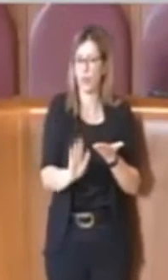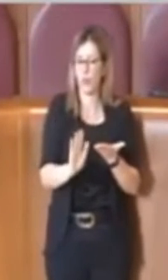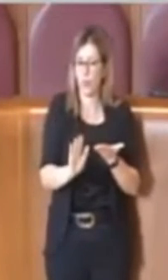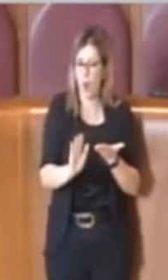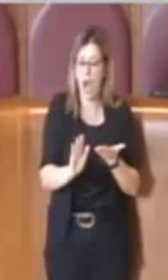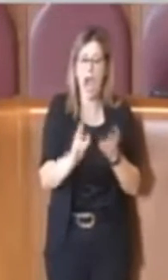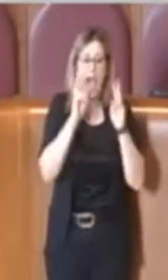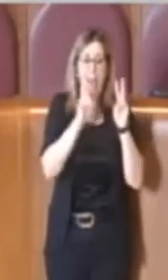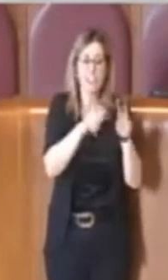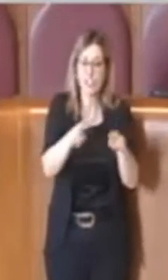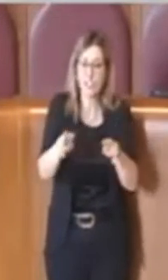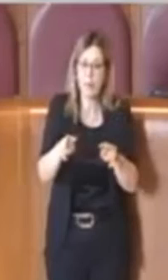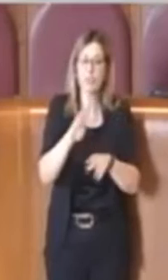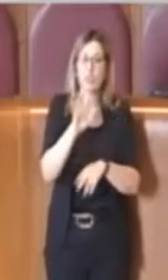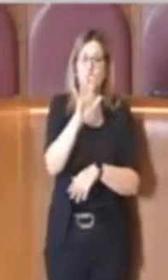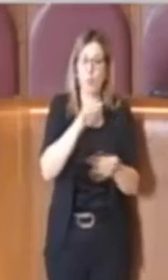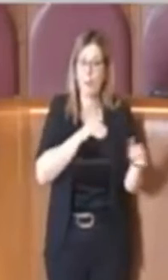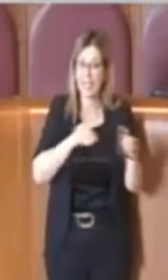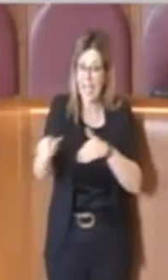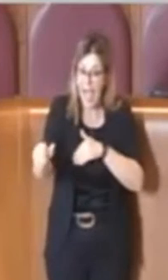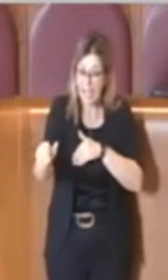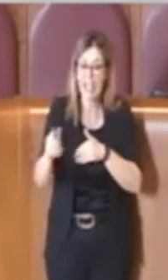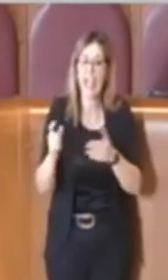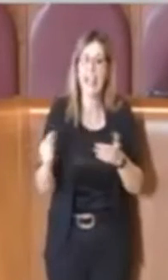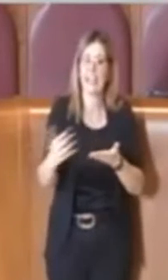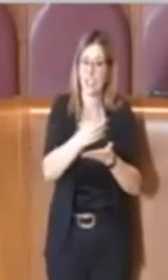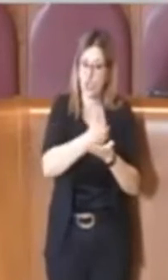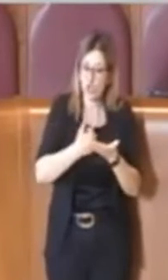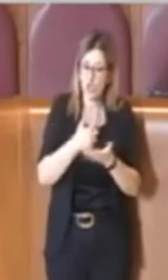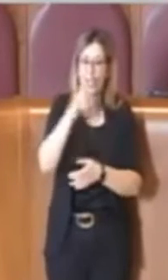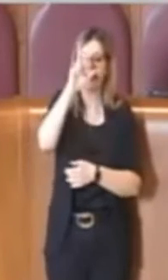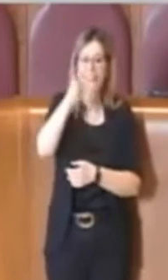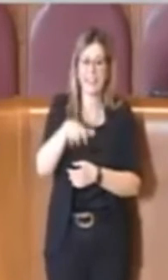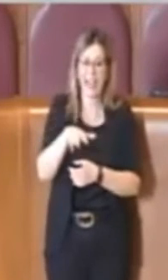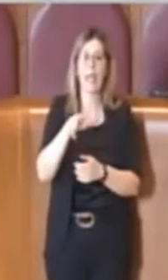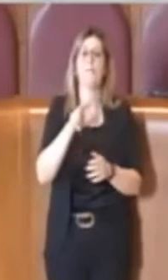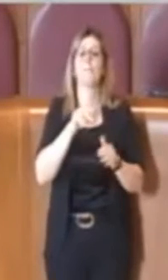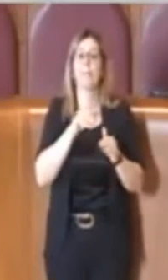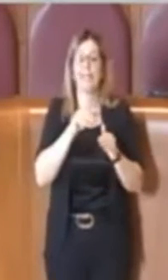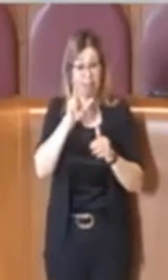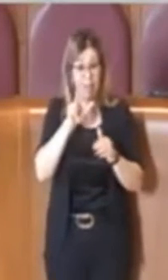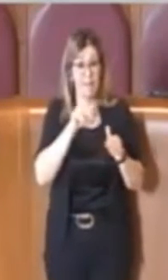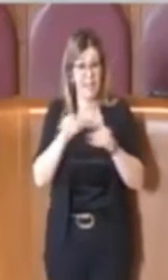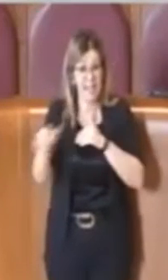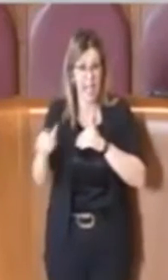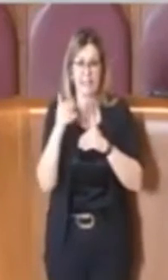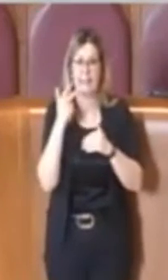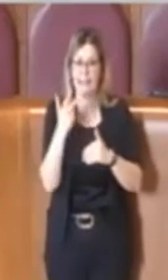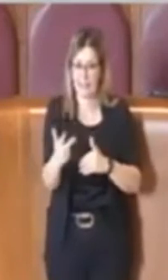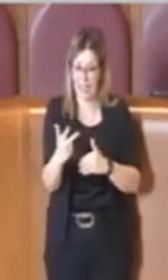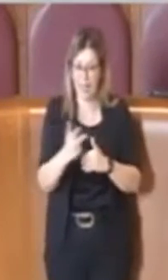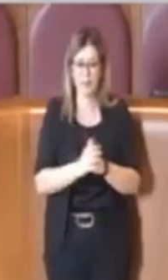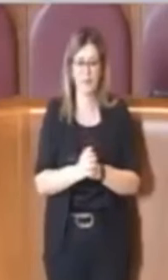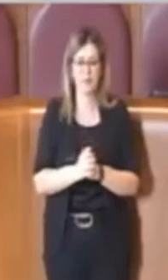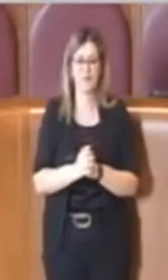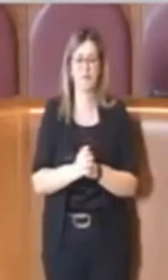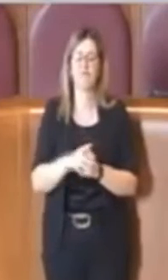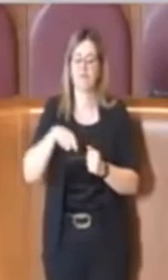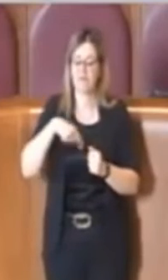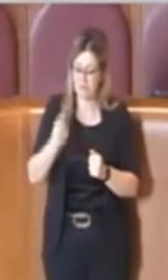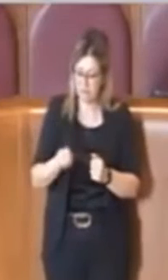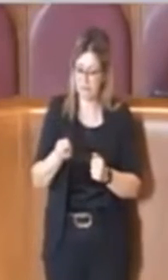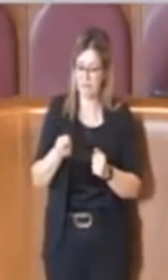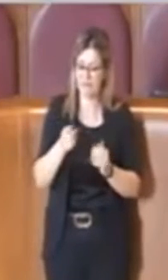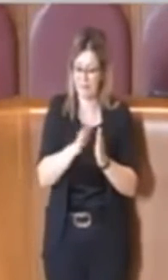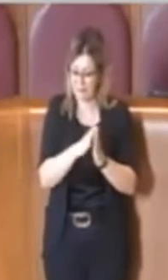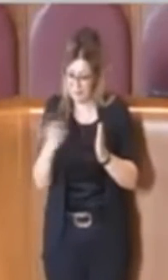abbiamo 5 miliardi e la riscossione 3 miliardi e 3. Poi vi ho messo dall'altro lato la parte